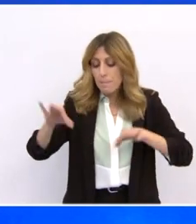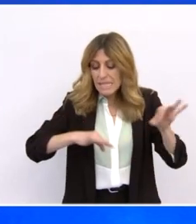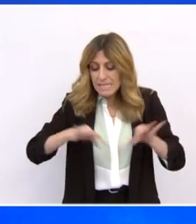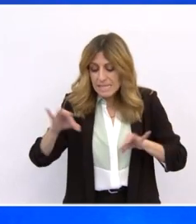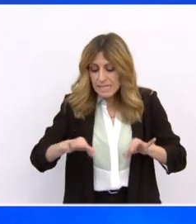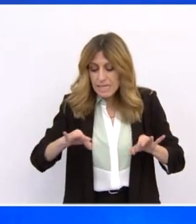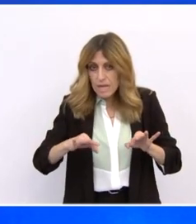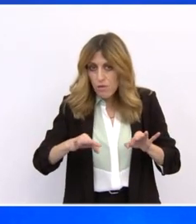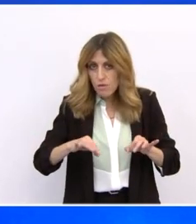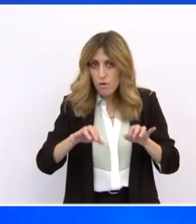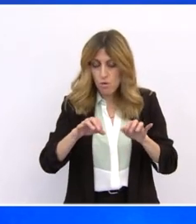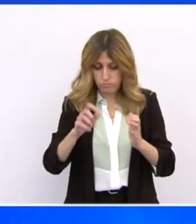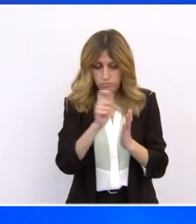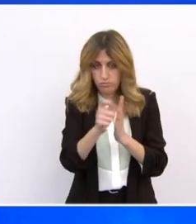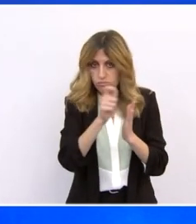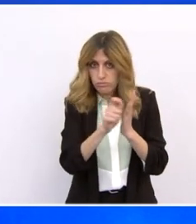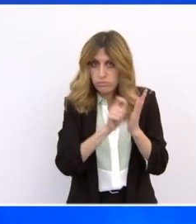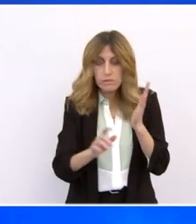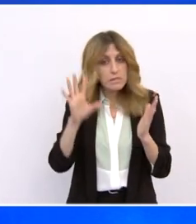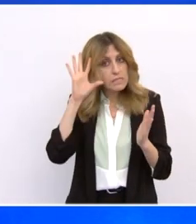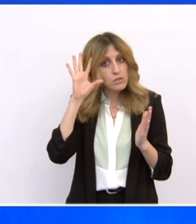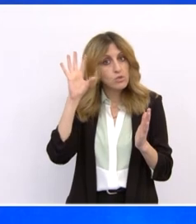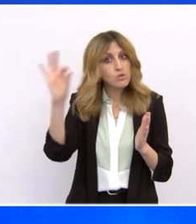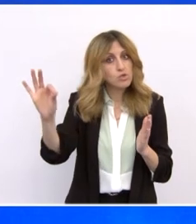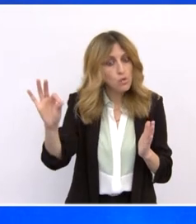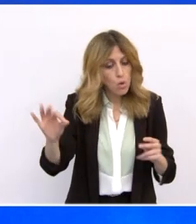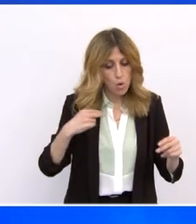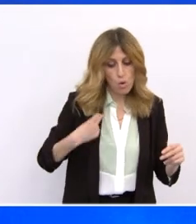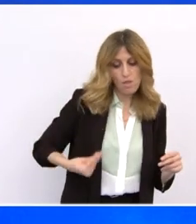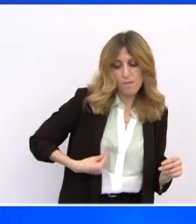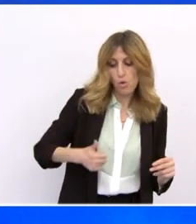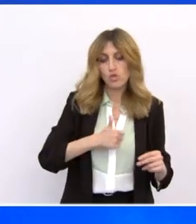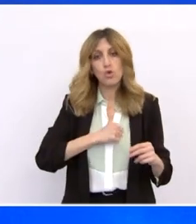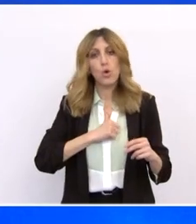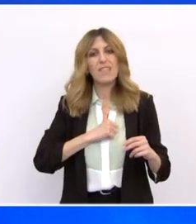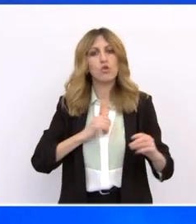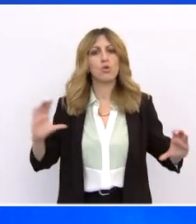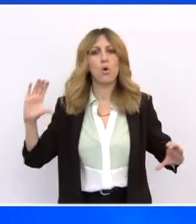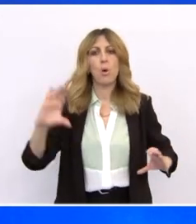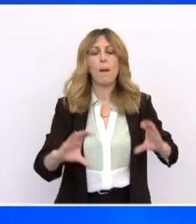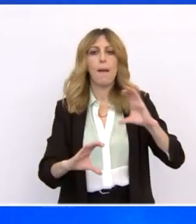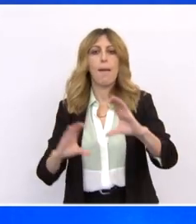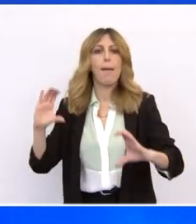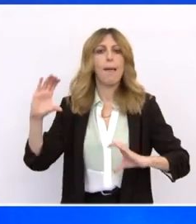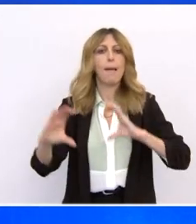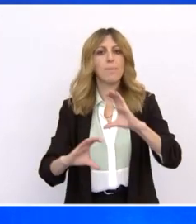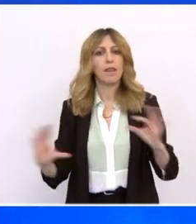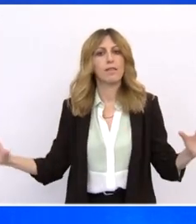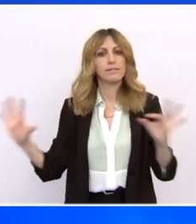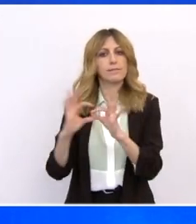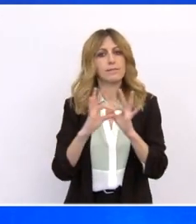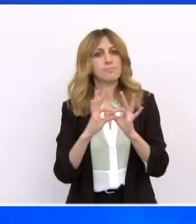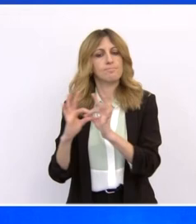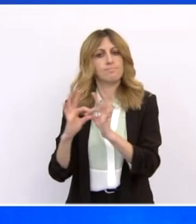σημαντικές δυνάμεις από τον ιδιωτικό τομέα, ενισχύοντας ιδιωτικές επενδύσεις και χρησιμοποιώντας συμπράξεις δημοσίου και